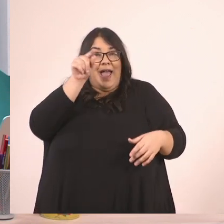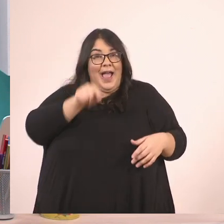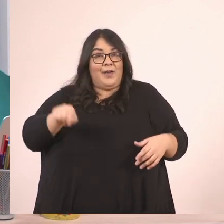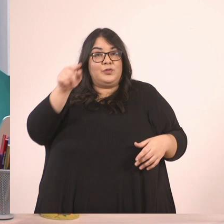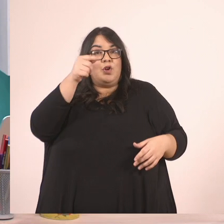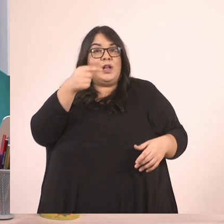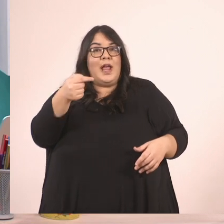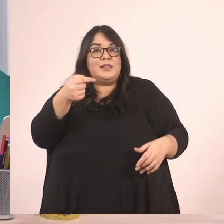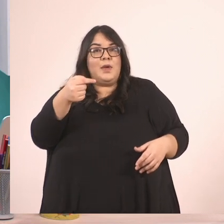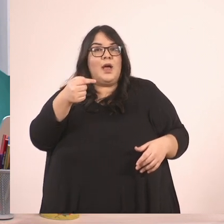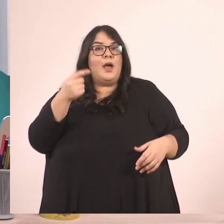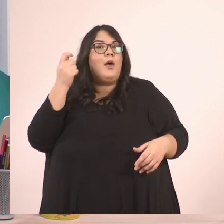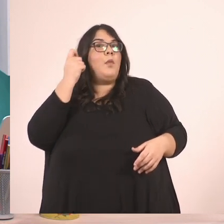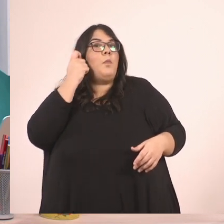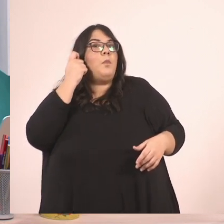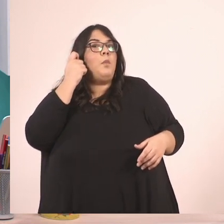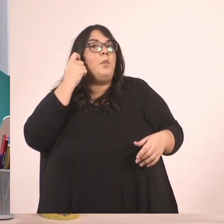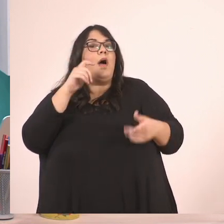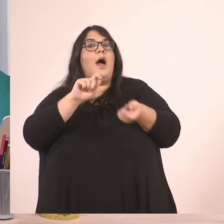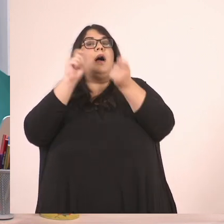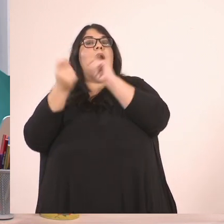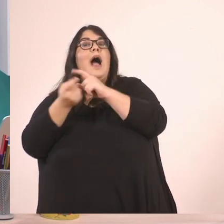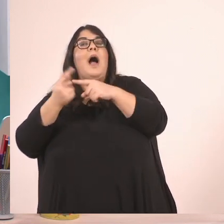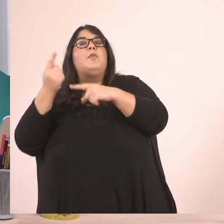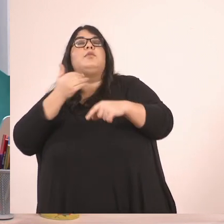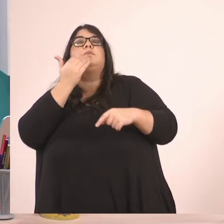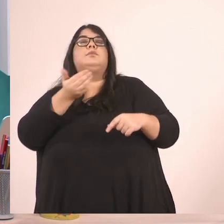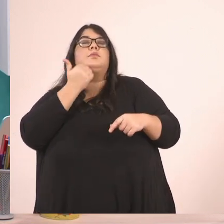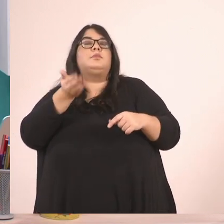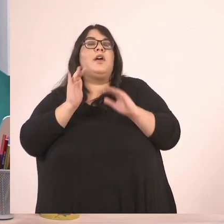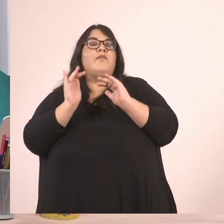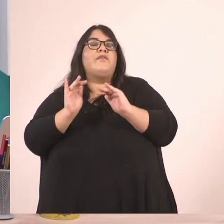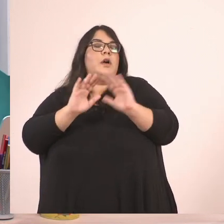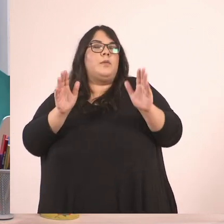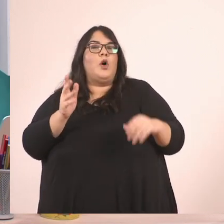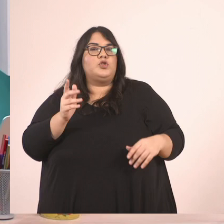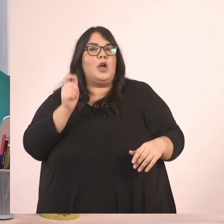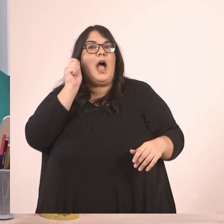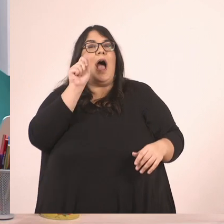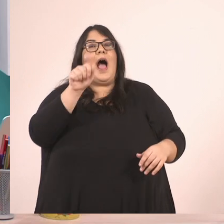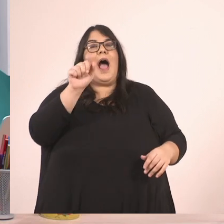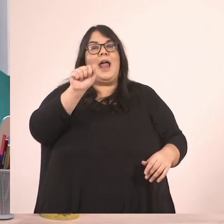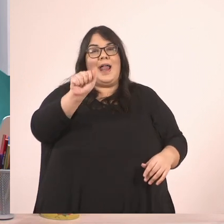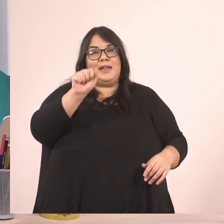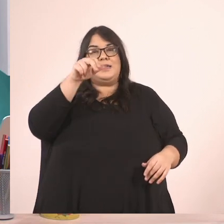λέγεται, που δεν απλοποιείται άλλο, λέγεται ανάγωγο.